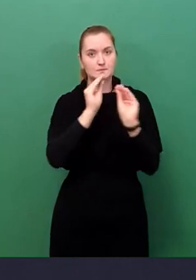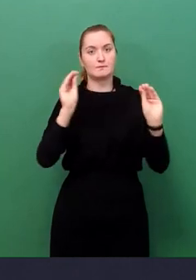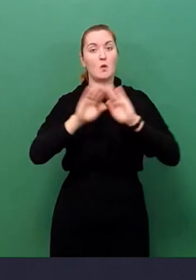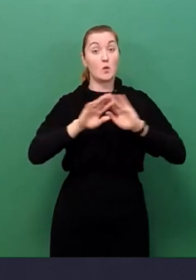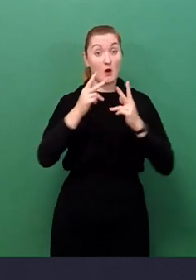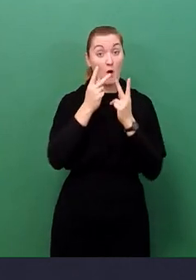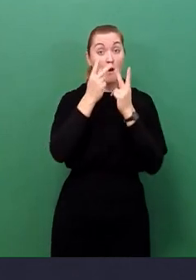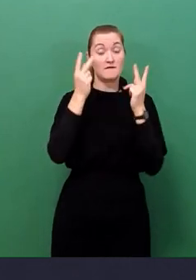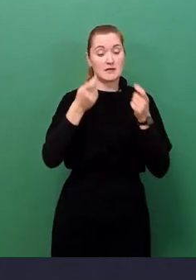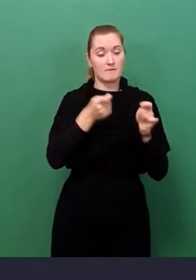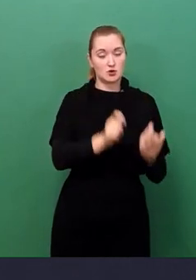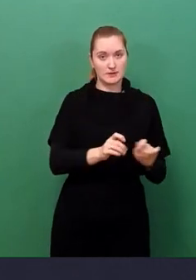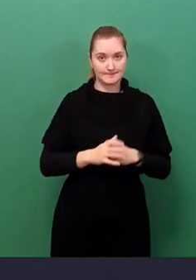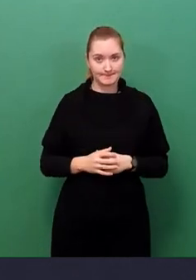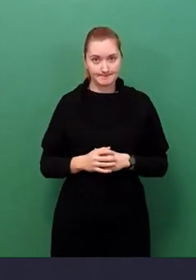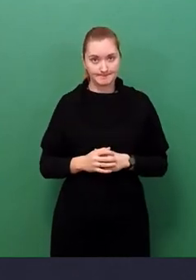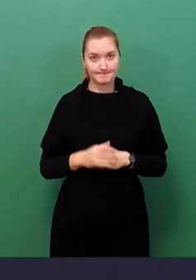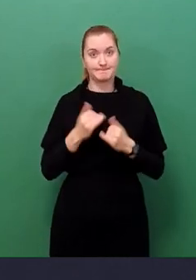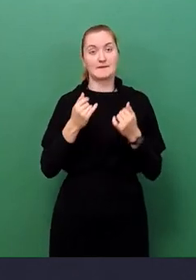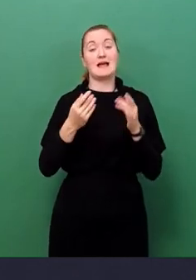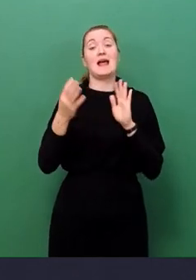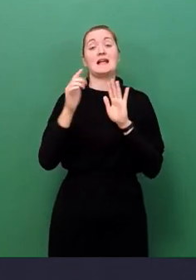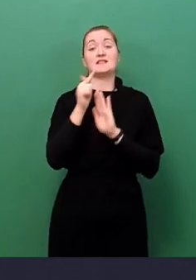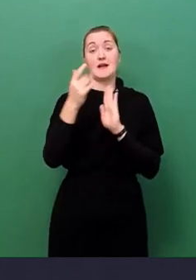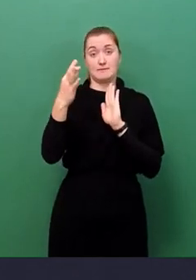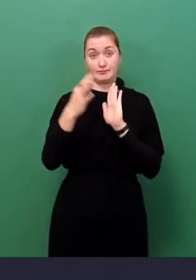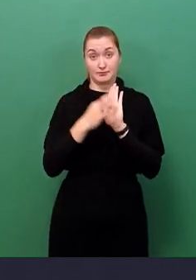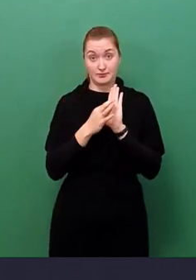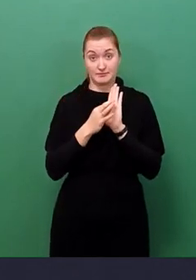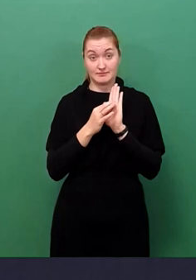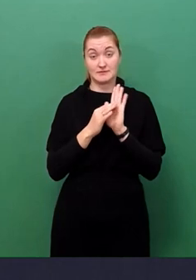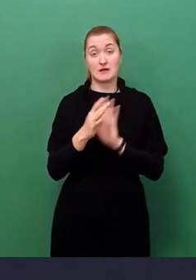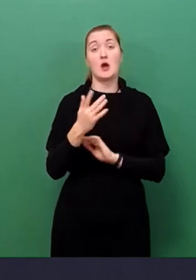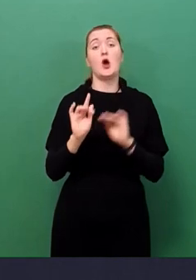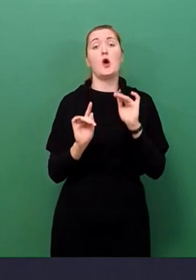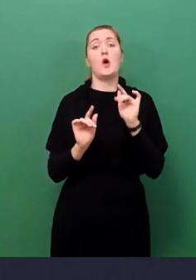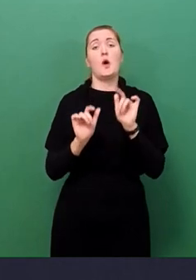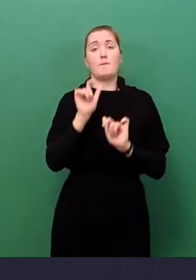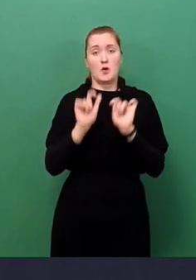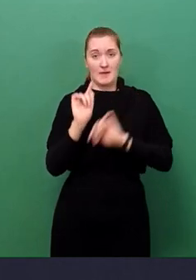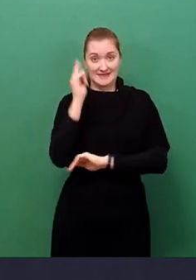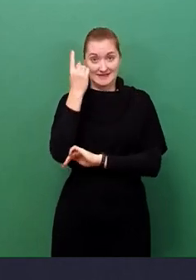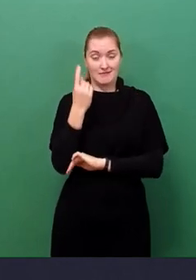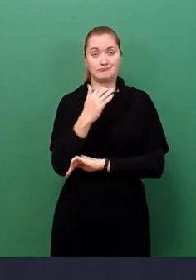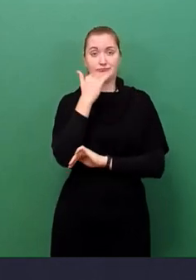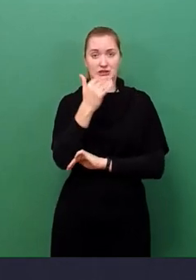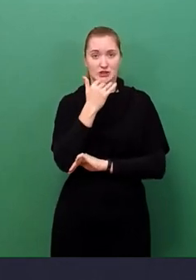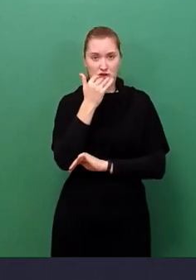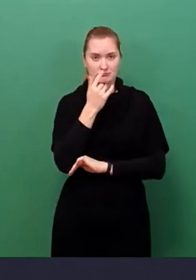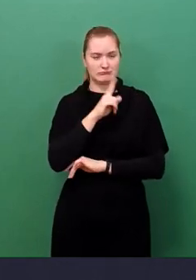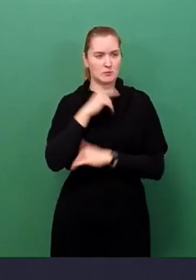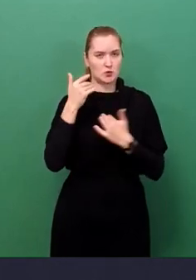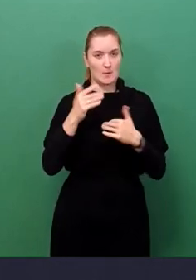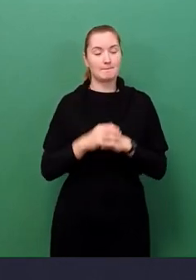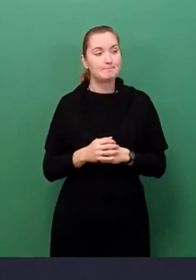Damit kommen wir zum Tagesordnungspunkt 2, Bericht des Oberbürgermeisters. Gestatten Sie mir das gleich von hier mache. Sehr geehrte